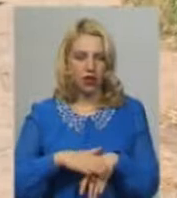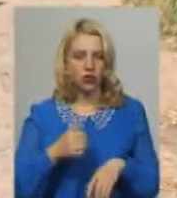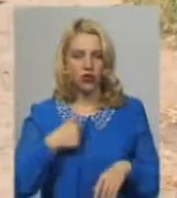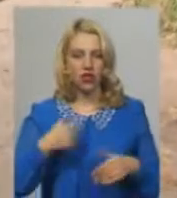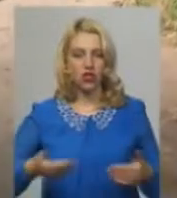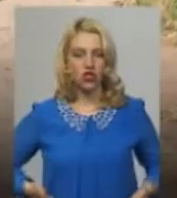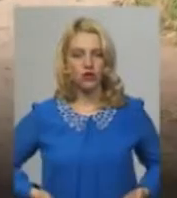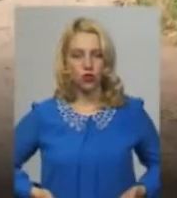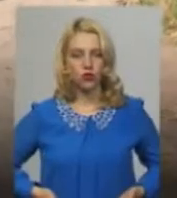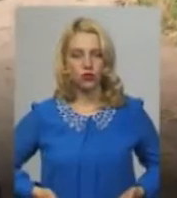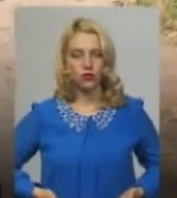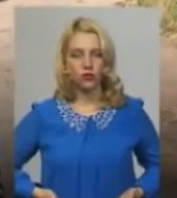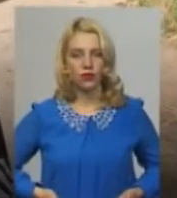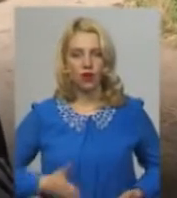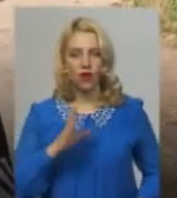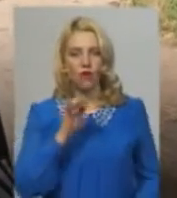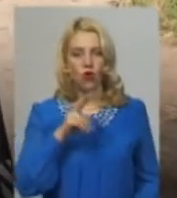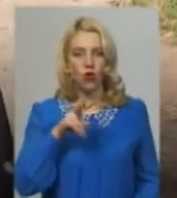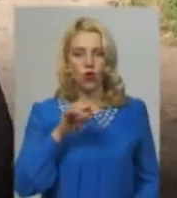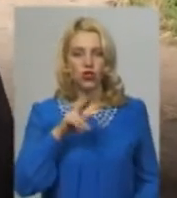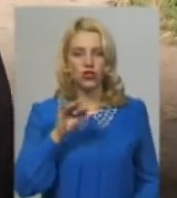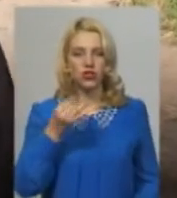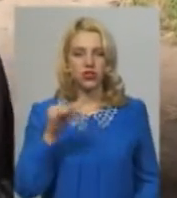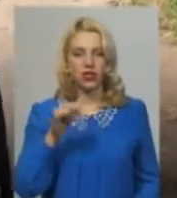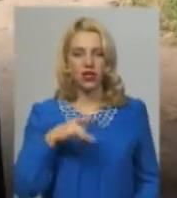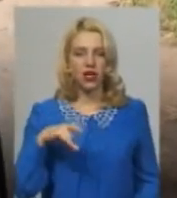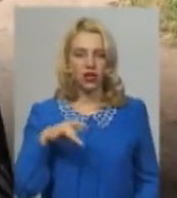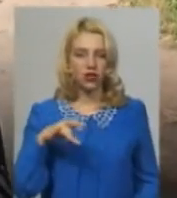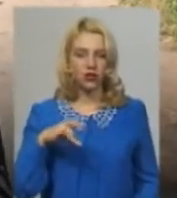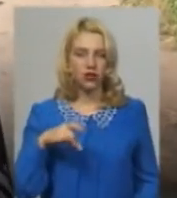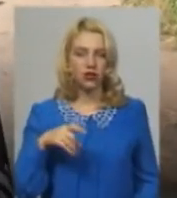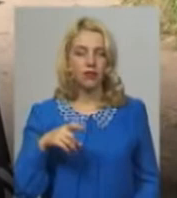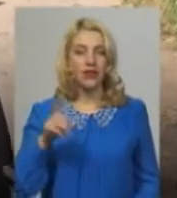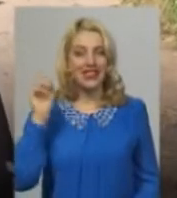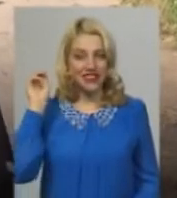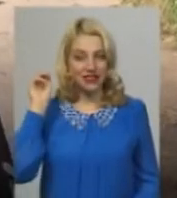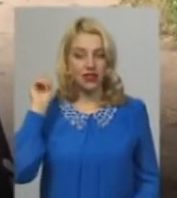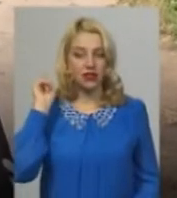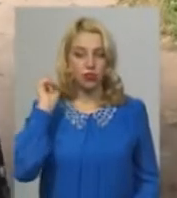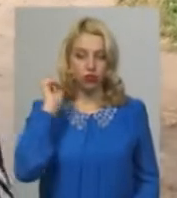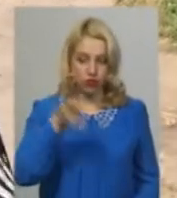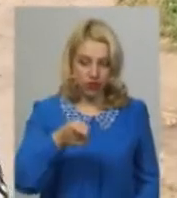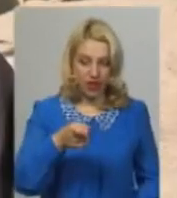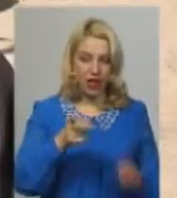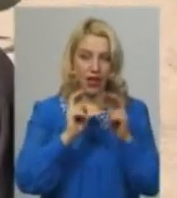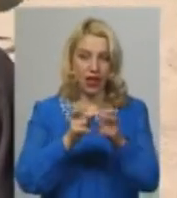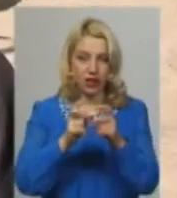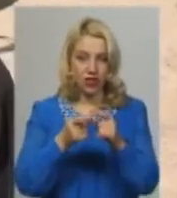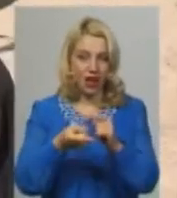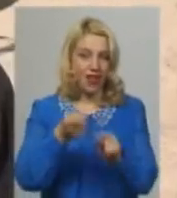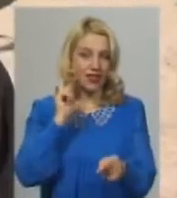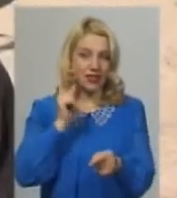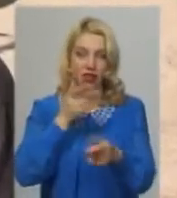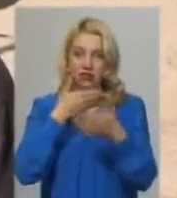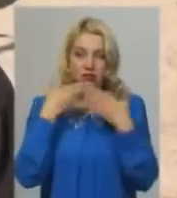живу в Волочинському районі, звідти пустили електрички, звідти – ні. Я